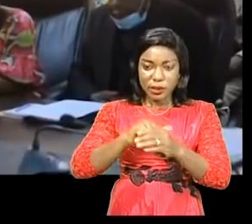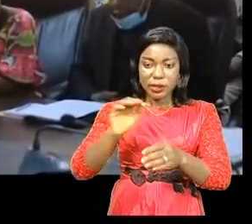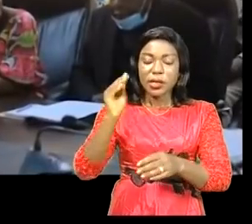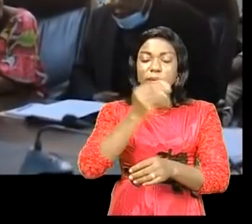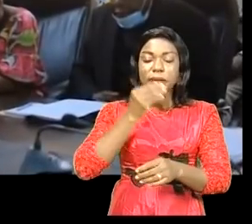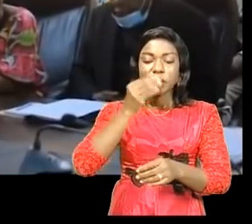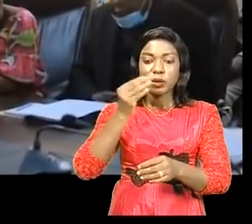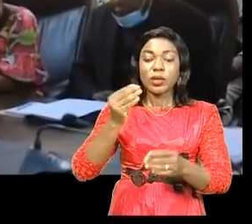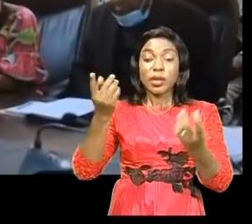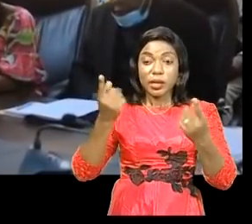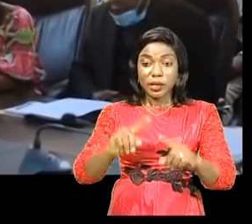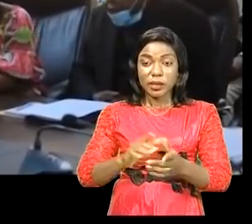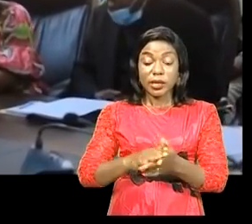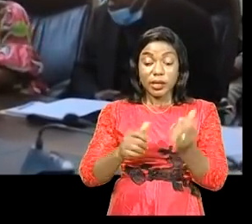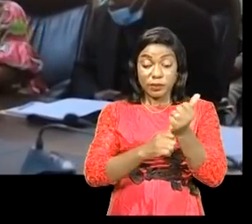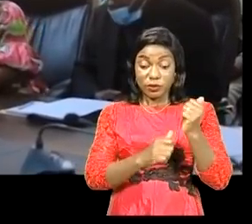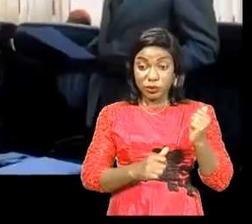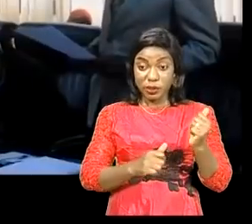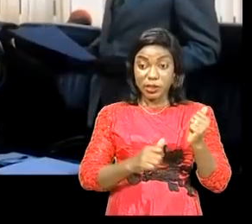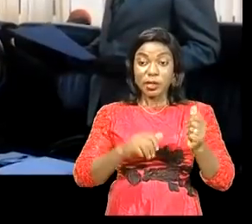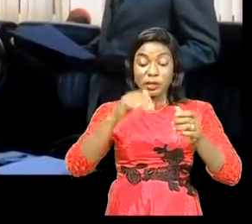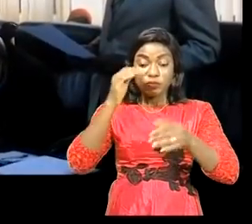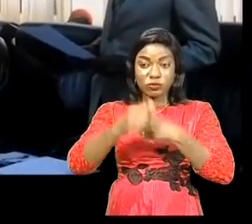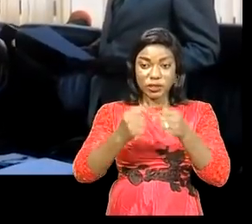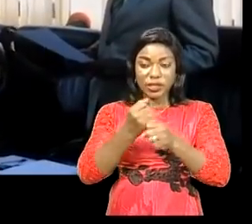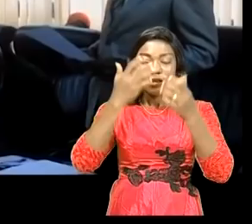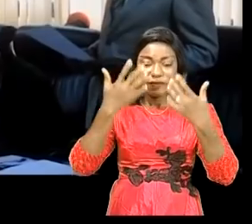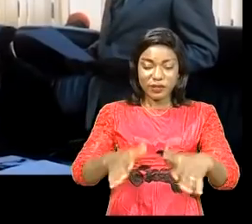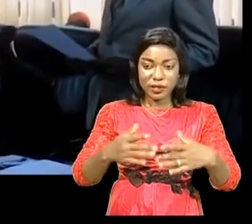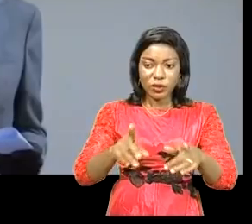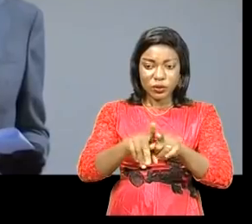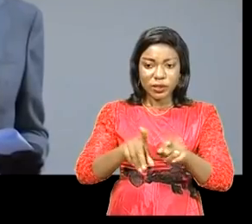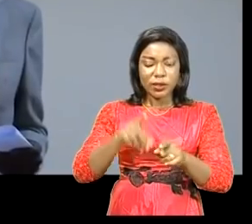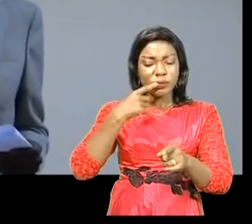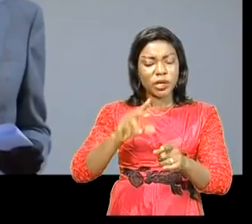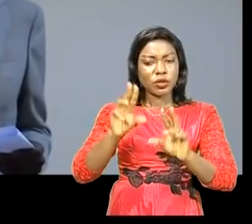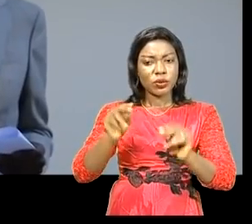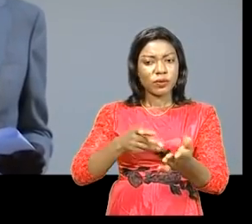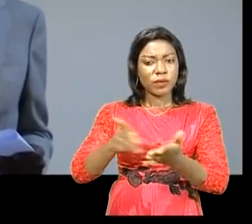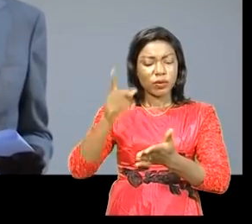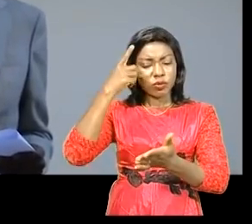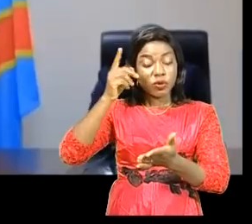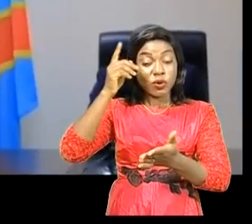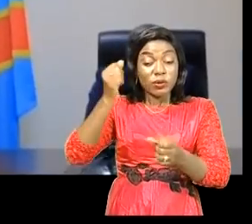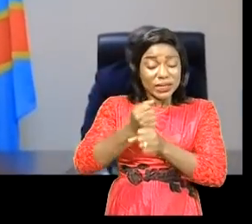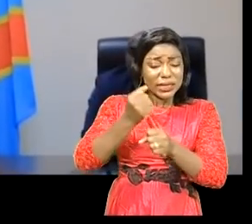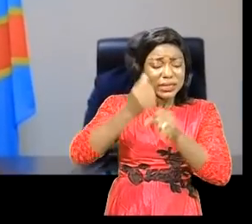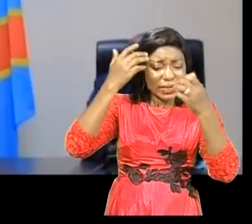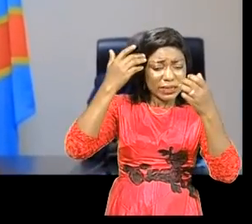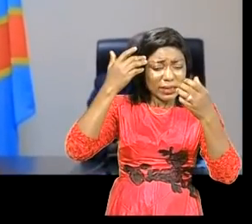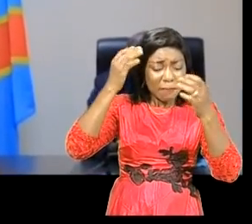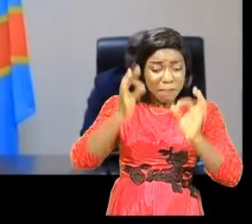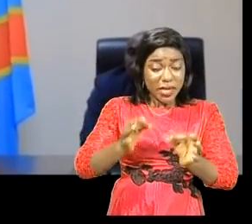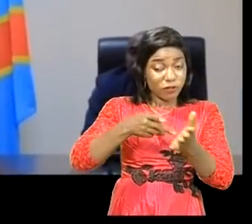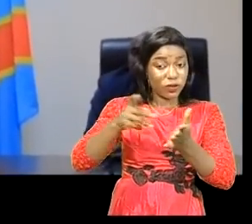Ces retraités en ont profité pour évoquer le dossier relatif au non-paiement du décompte final et celui de la prise en